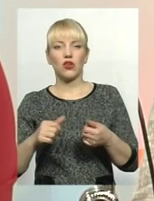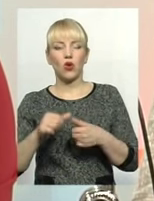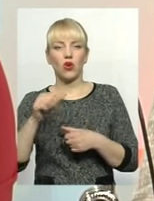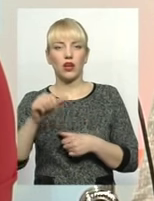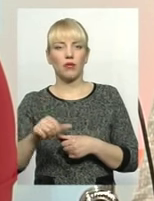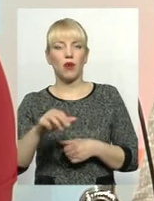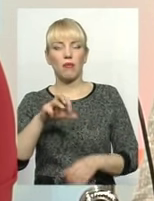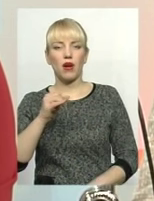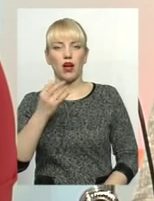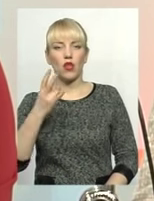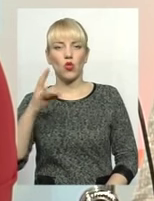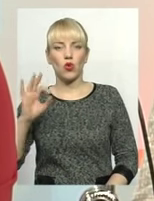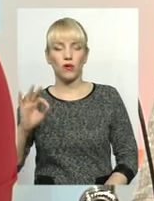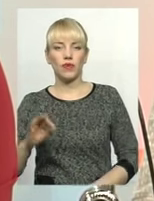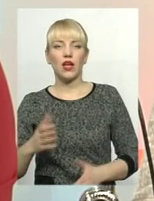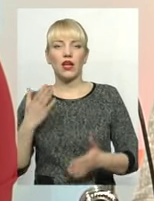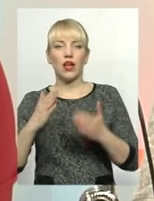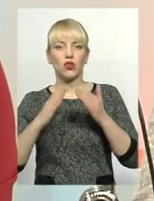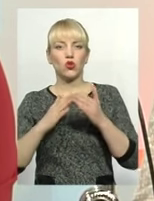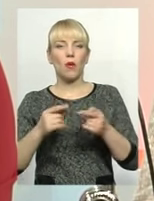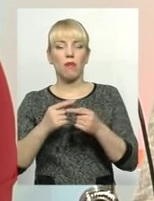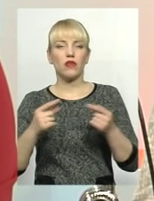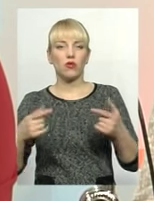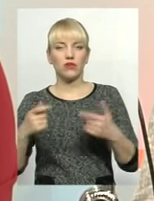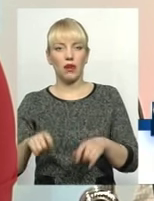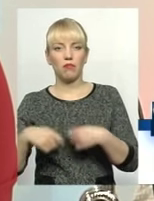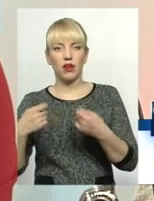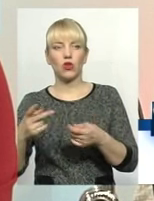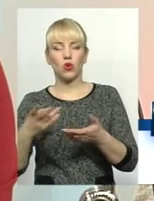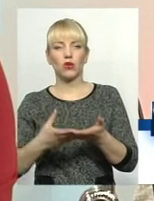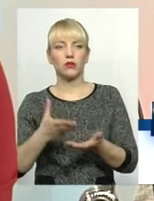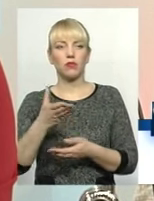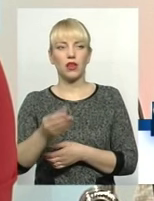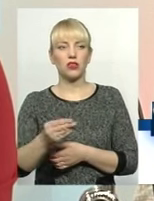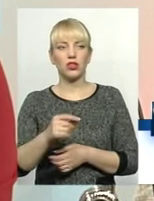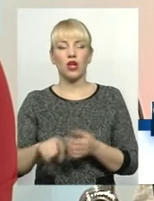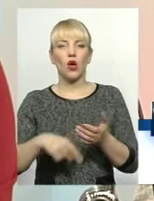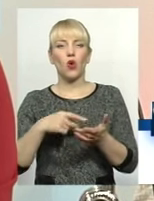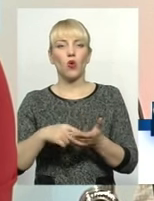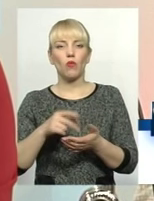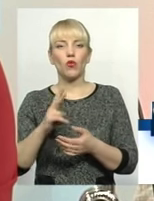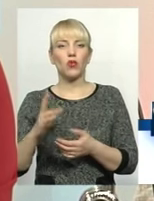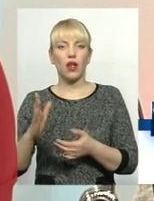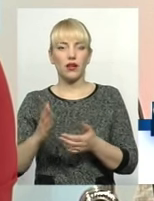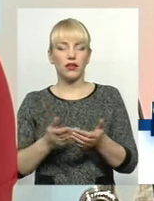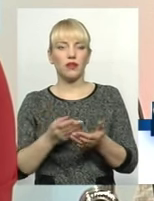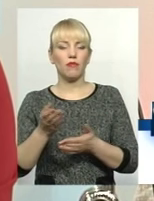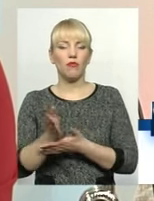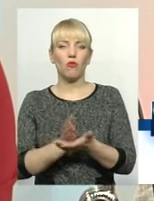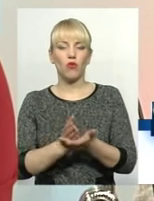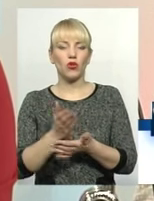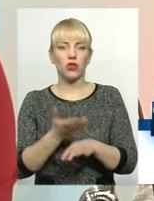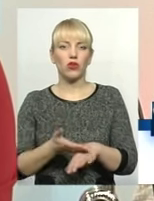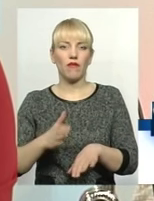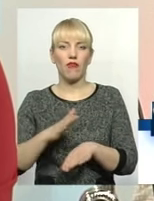Адже, коли майно не передано, то його сплачувати комунальні послуги дуже важко. І сьогодні, слідуючим